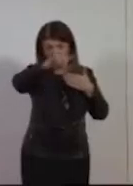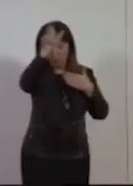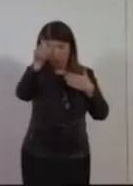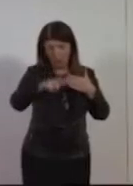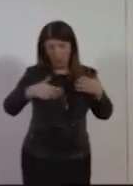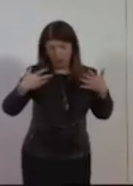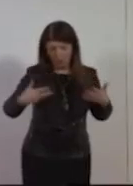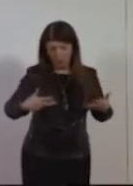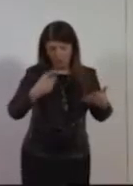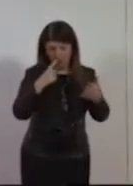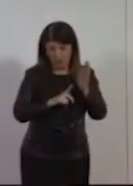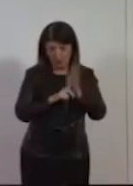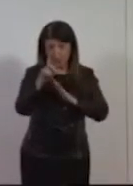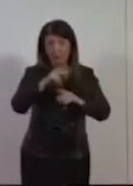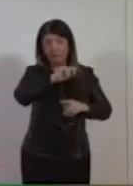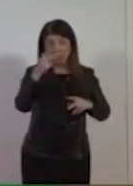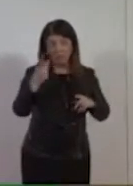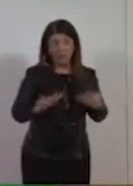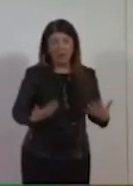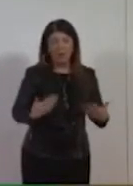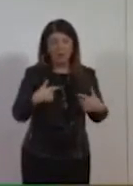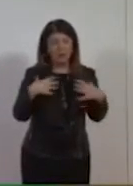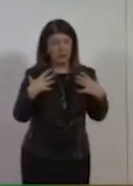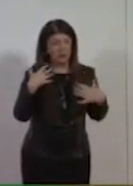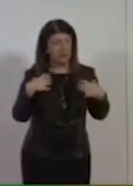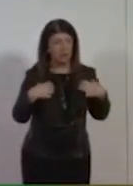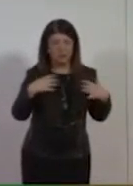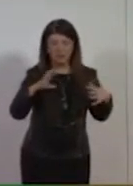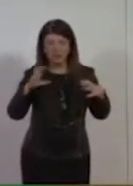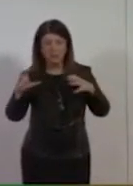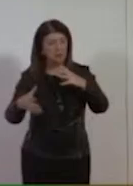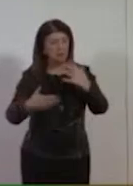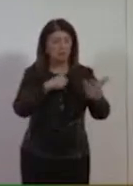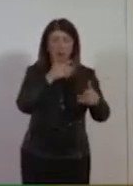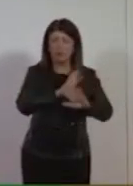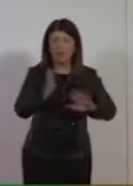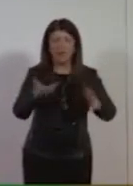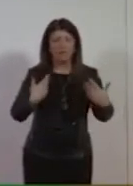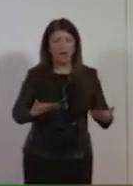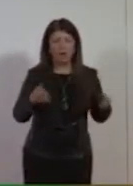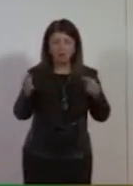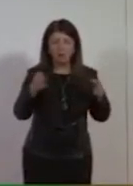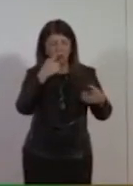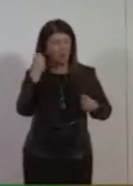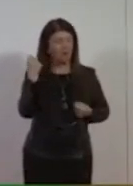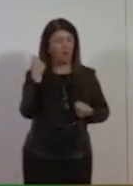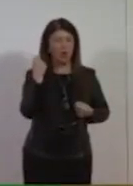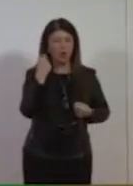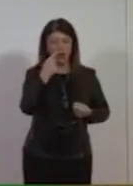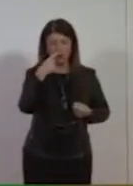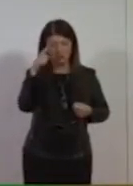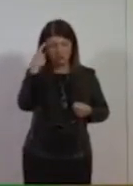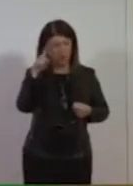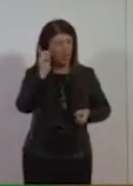possiamo a questo punto recriminare, dobbiamo avere la forza, la consapevolezza, la volontà di andare avanti. L